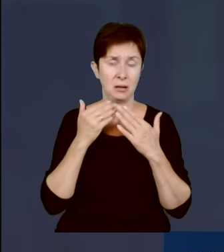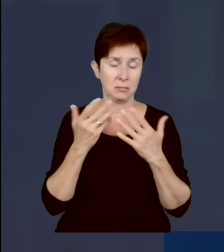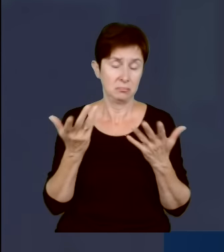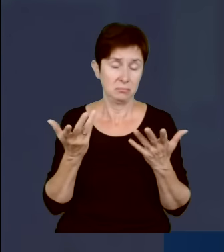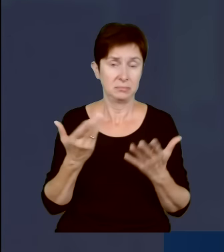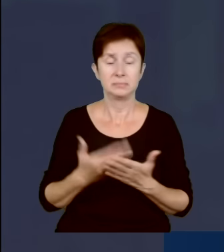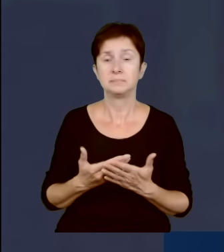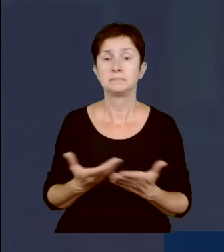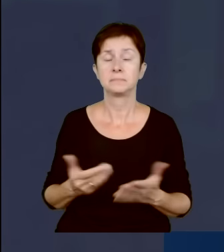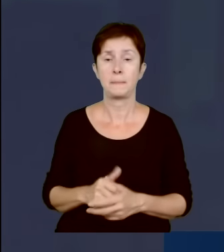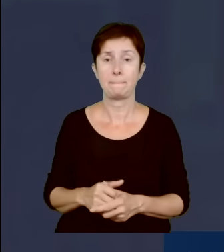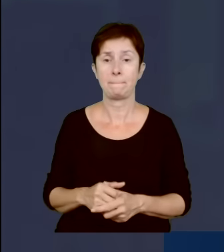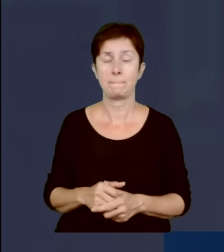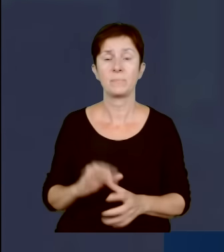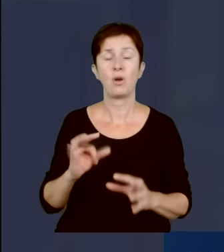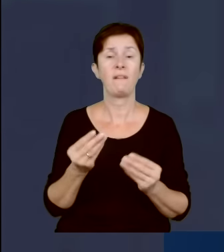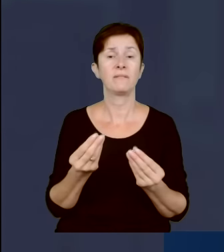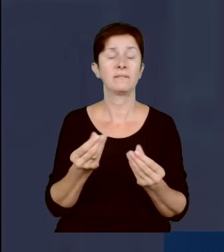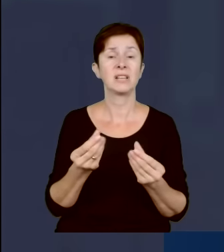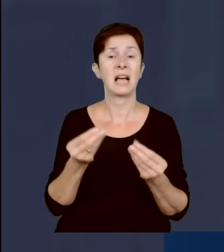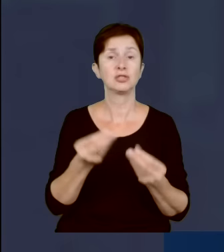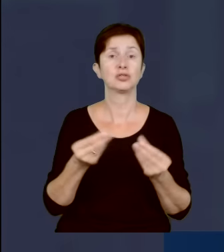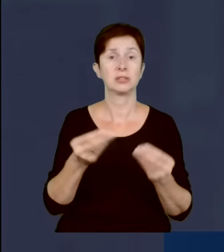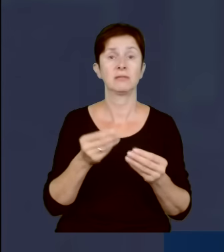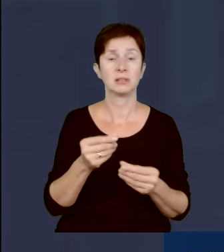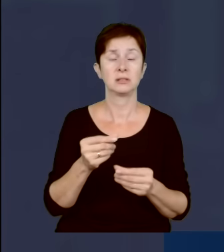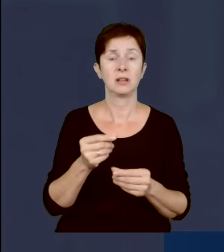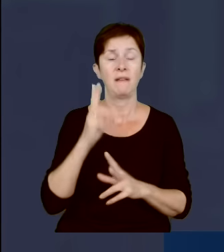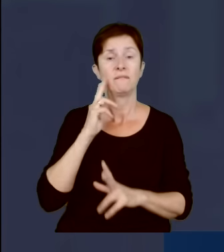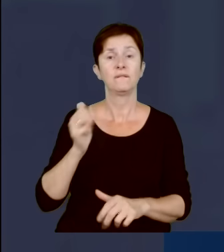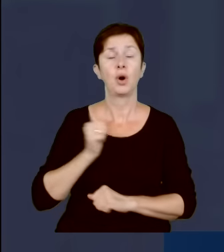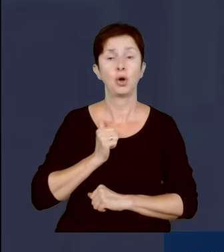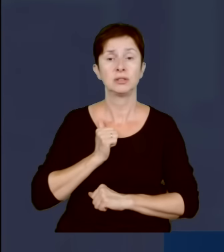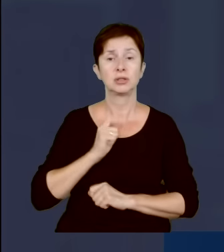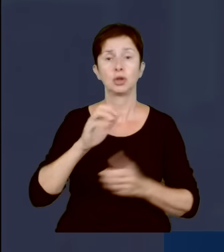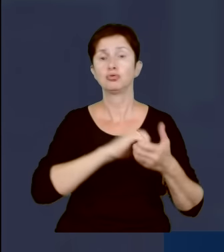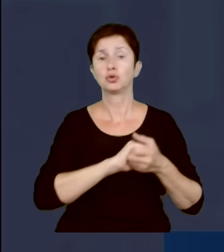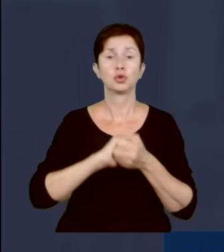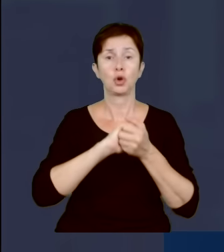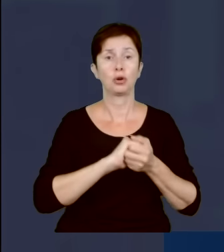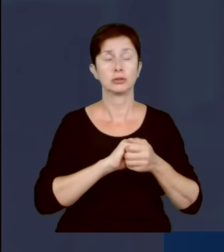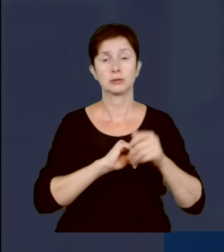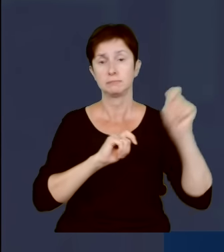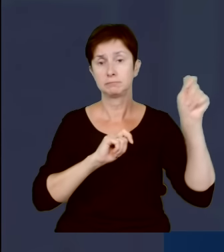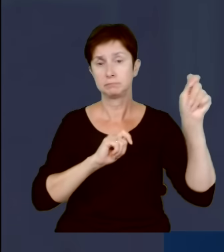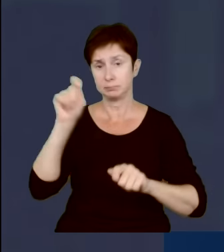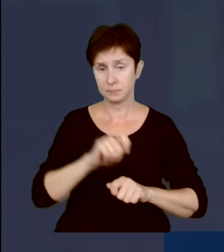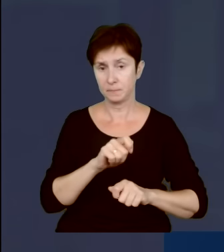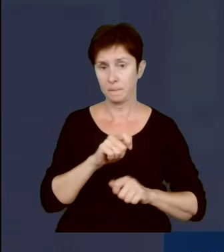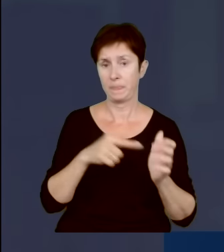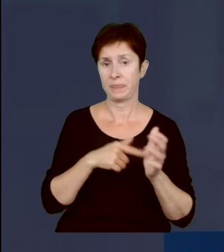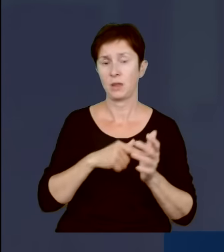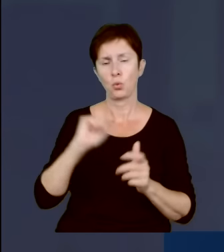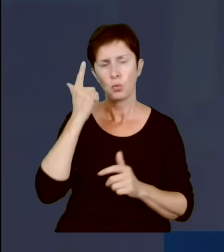jeżeli chodzi o finansowanie obecności wojsk sojuszniczych w naszym kraju. To przede wszystkim chodzi oczywiście o wojska Stanów